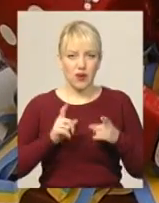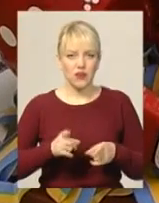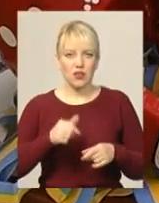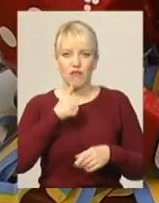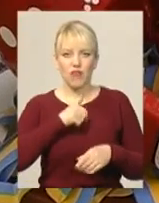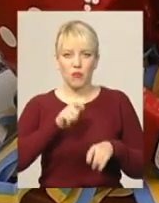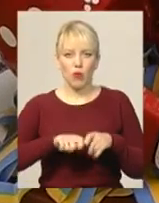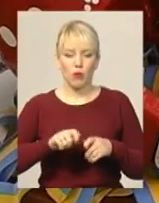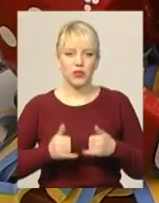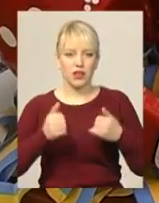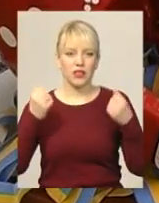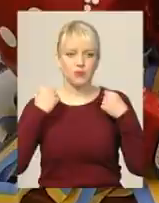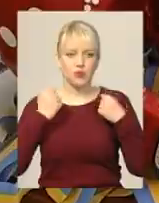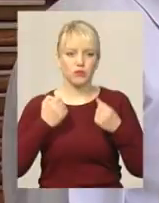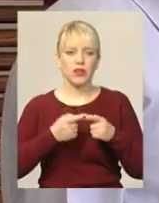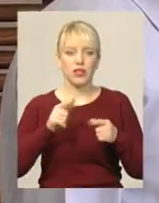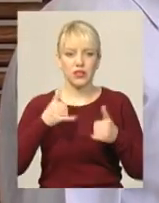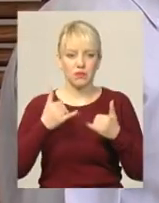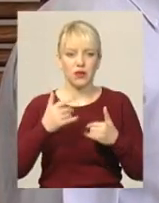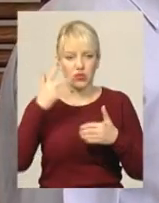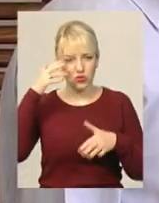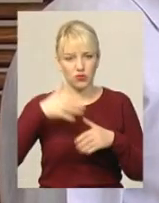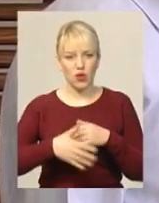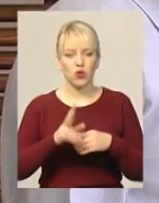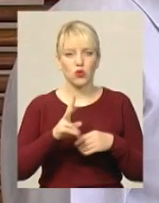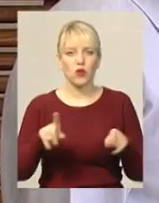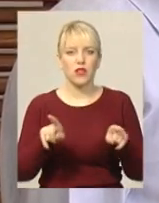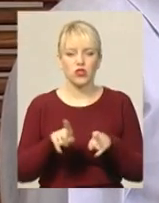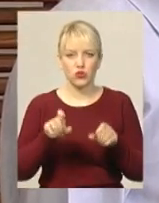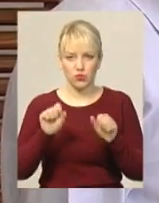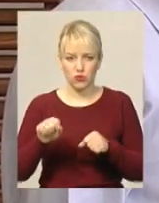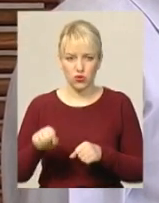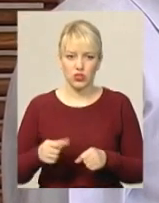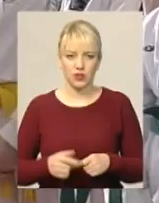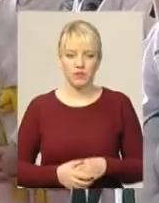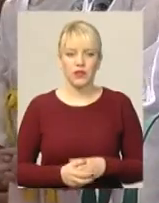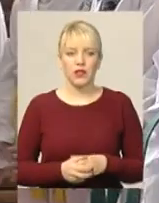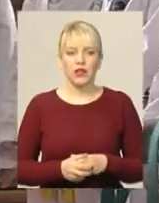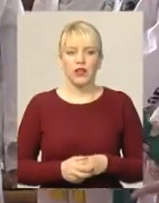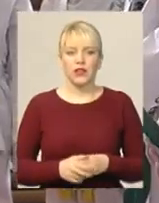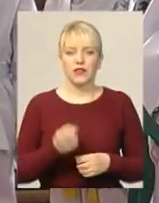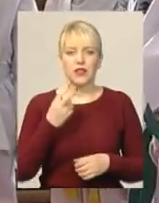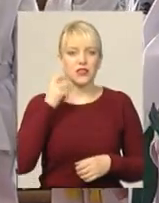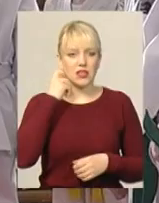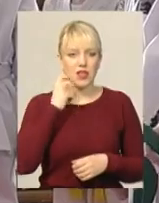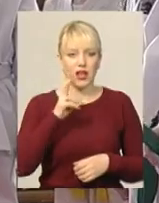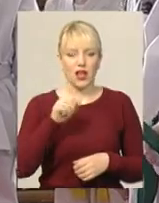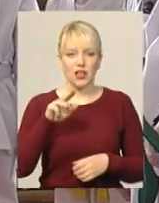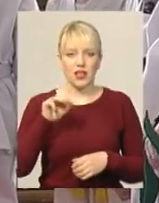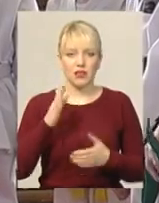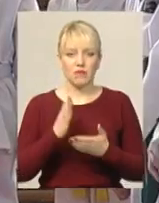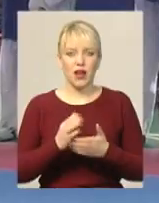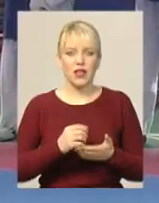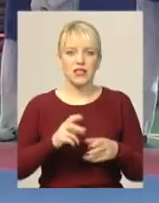Бо на Даяні стає зрозуміло, хто й на що здатний, як от і було з його титулованим нині викованцем Давидом Нестером 12-річний кадет має звання